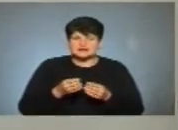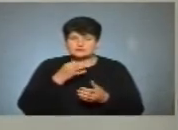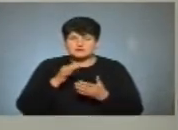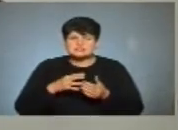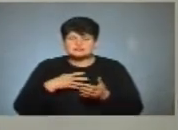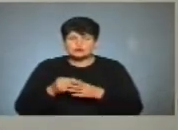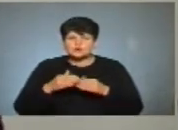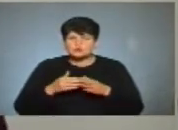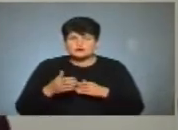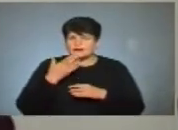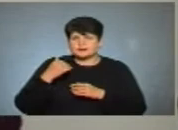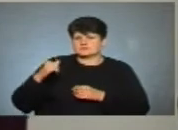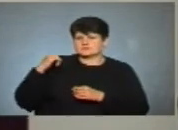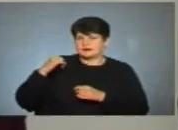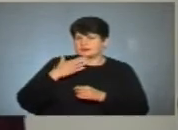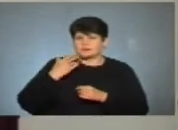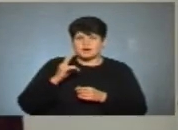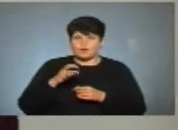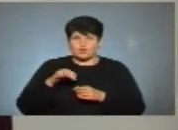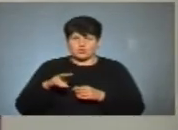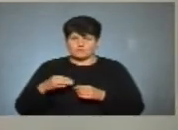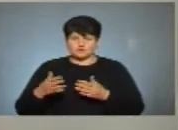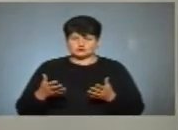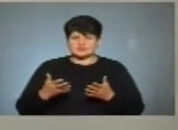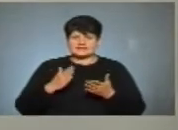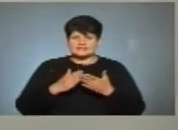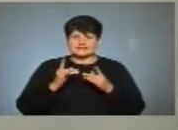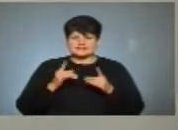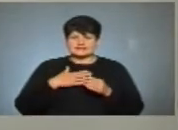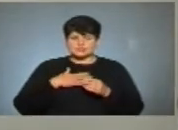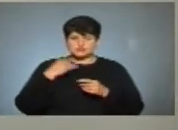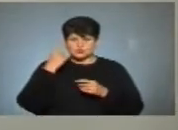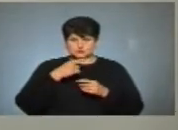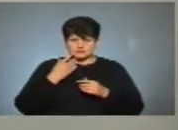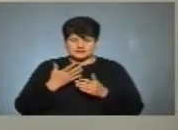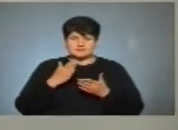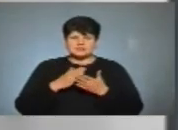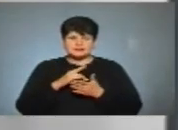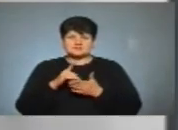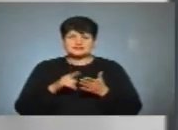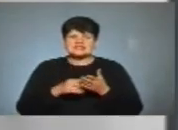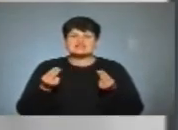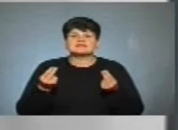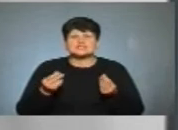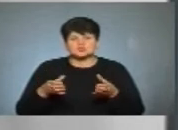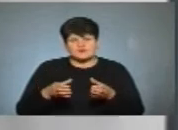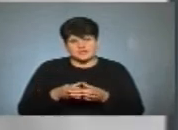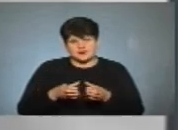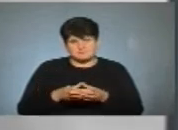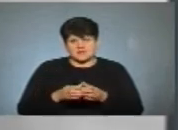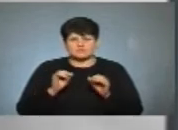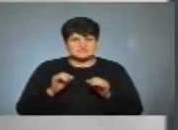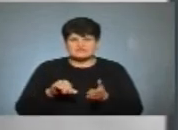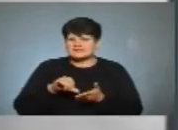руки, і за нами немає Коломойського. Є тільки наші особистості, наші здобутки. Думаю, що малося на увазі питання фінансування партії. Можливо, не так